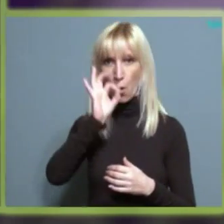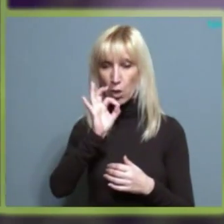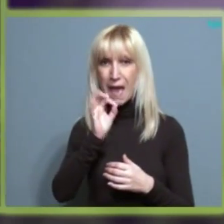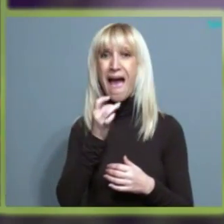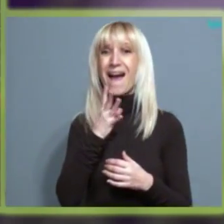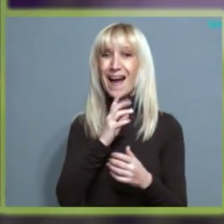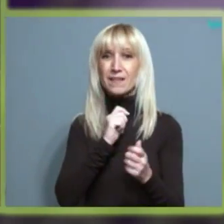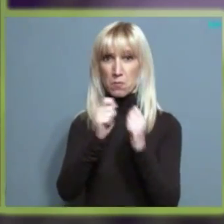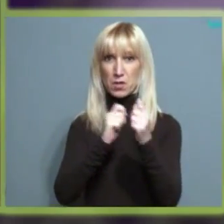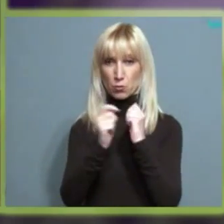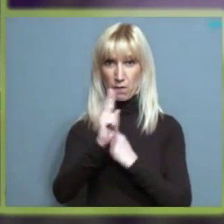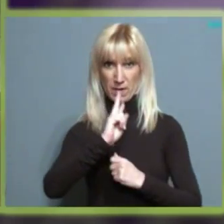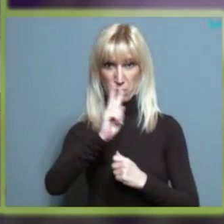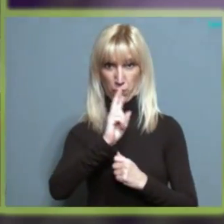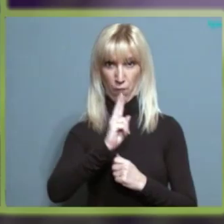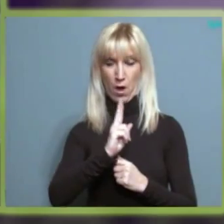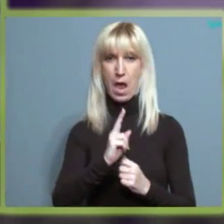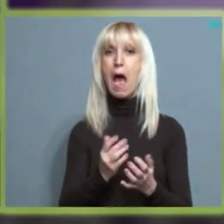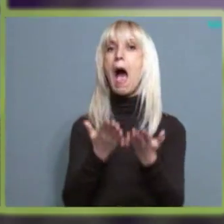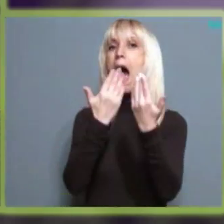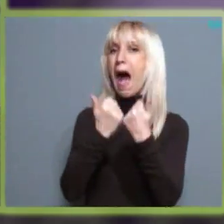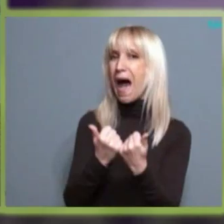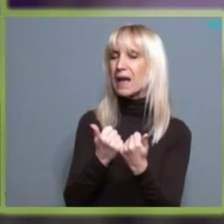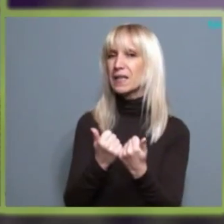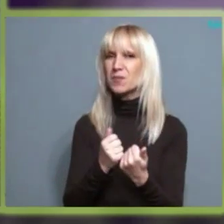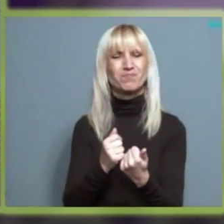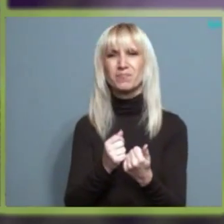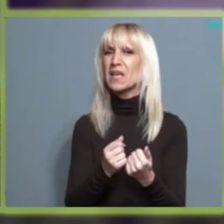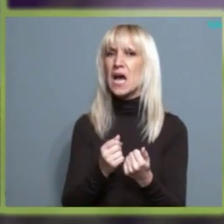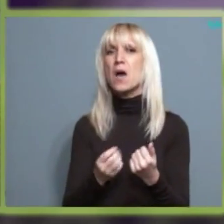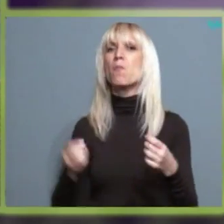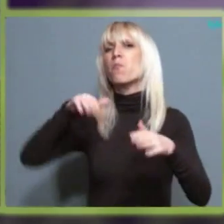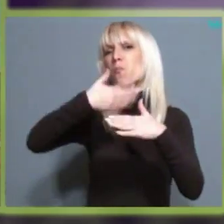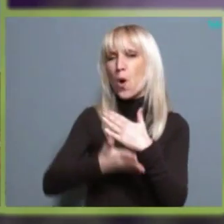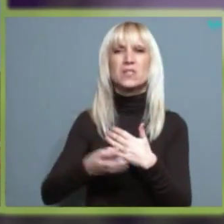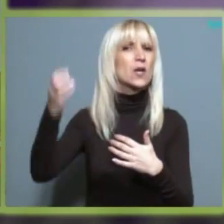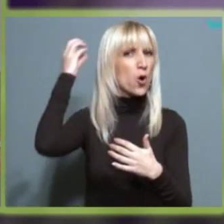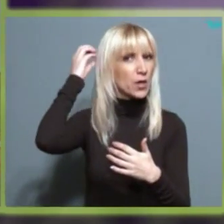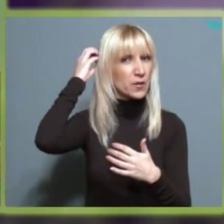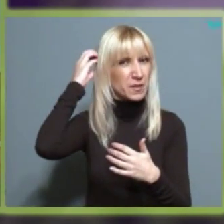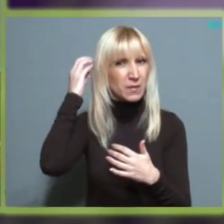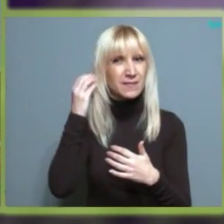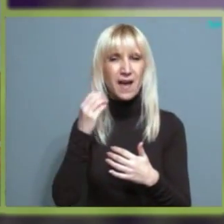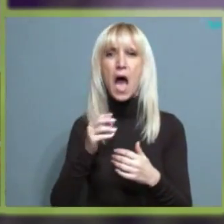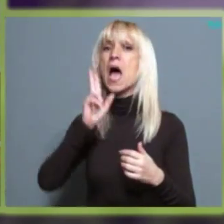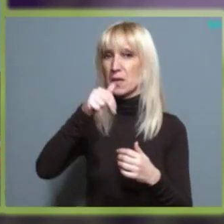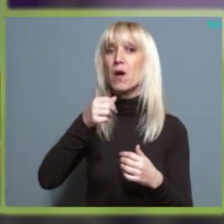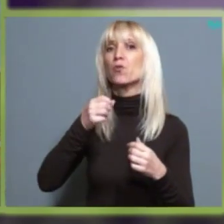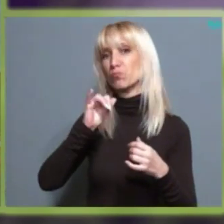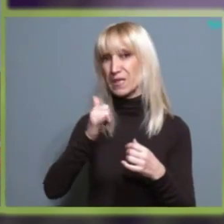Međutim, koliko god da posle ugradnje kohlernog implanta imaju dobru čujnost, ispitanici i dalje čitaju se usana.